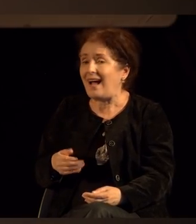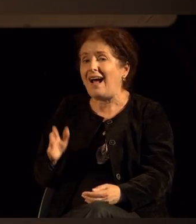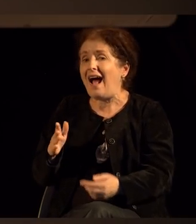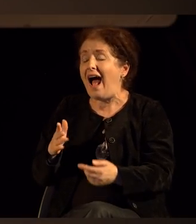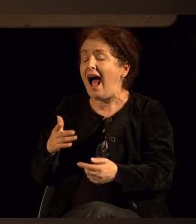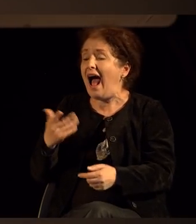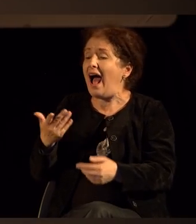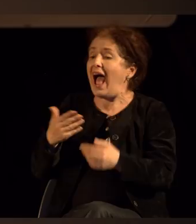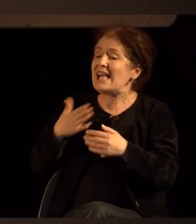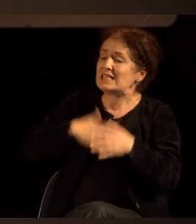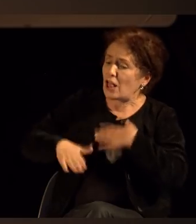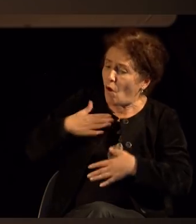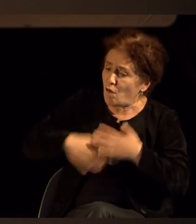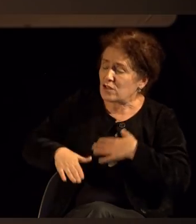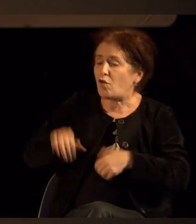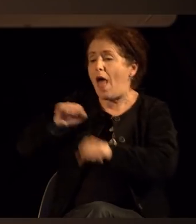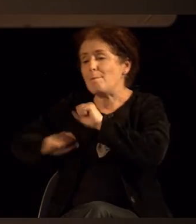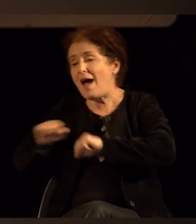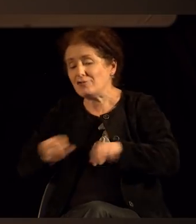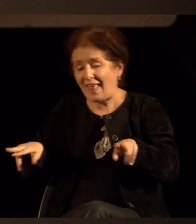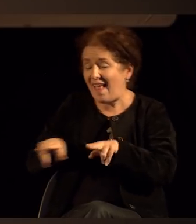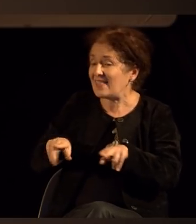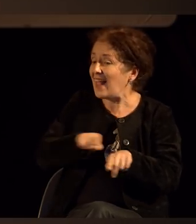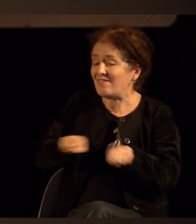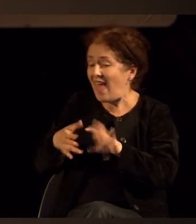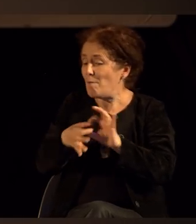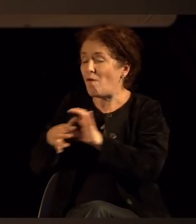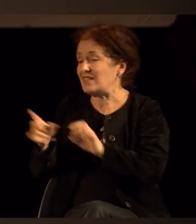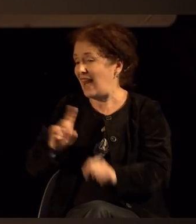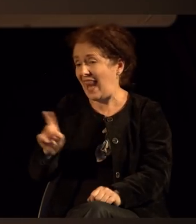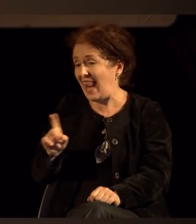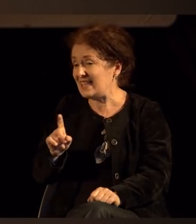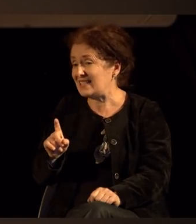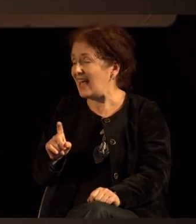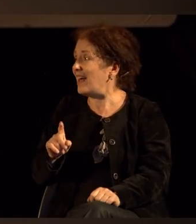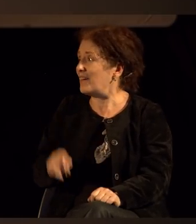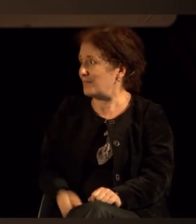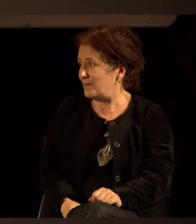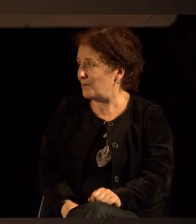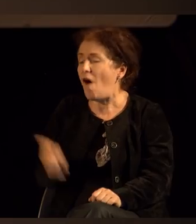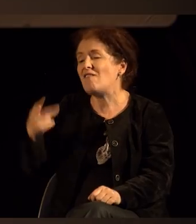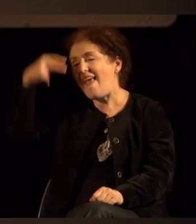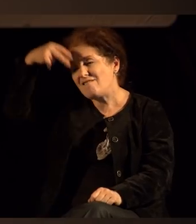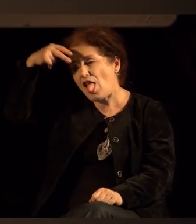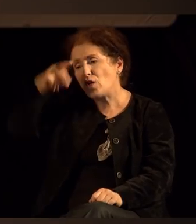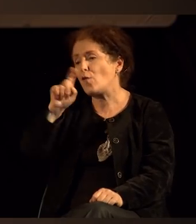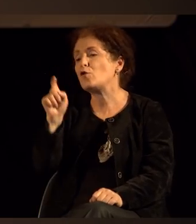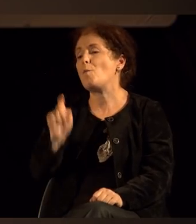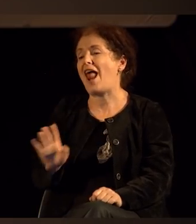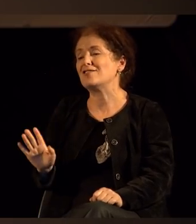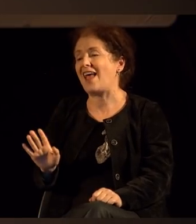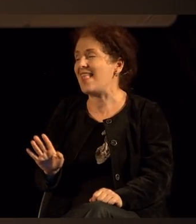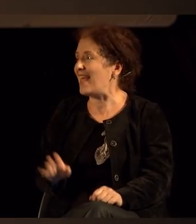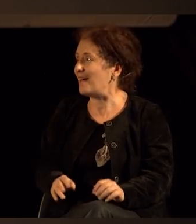задоволство. И тука Арис Тип рекол дека не треба секоје страдање да го одбегнувам, кога